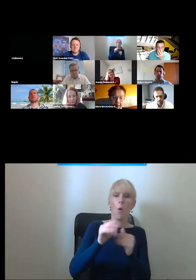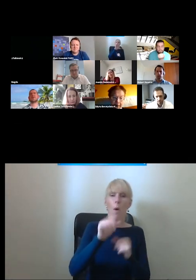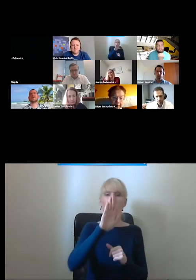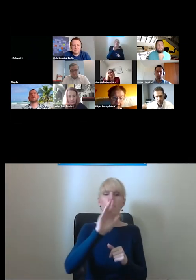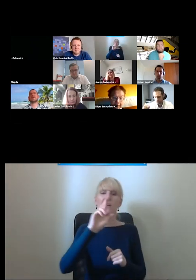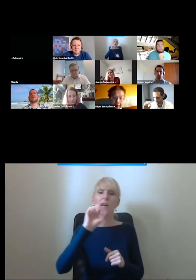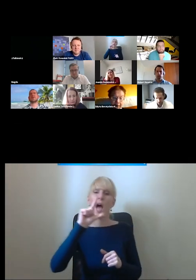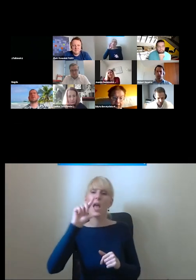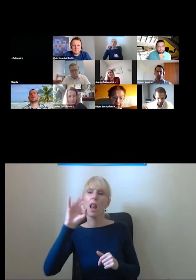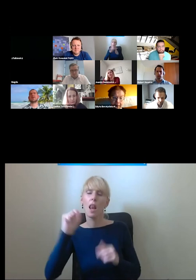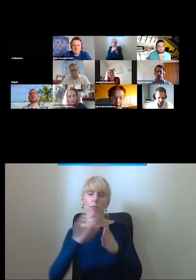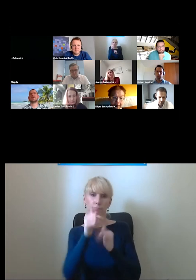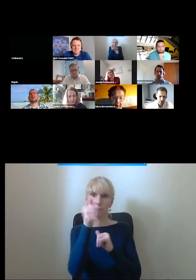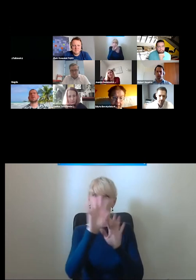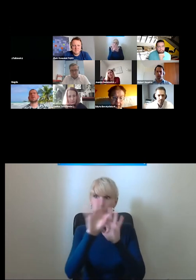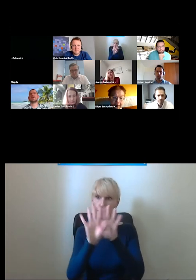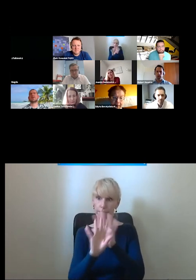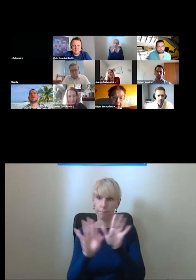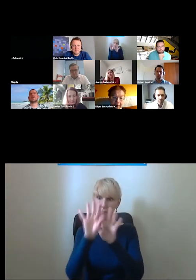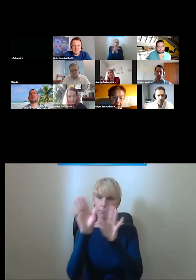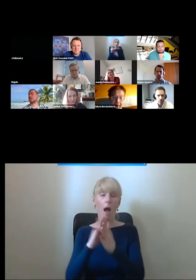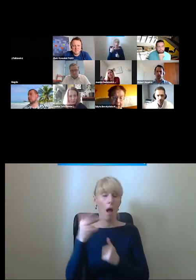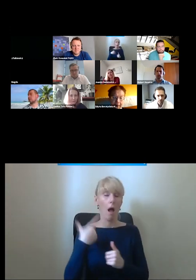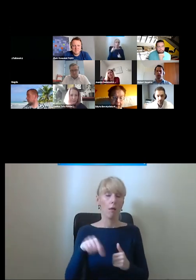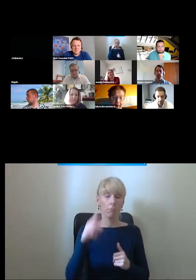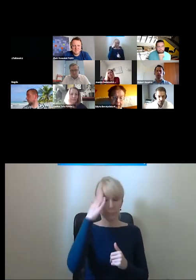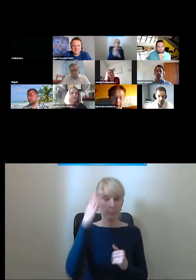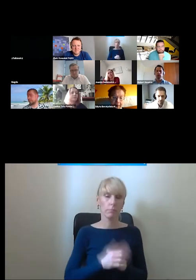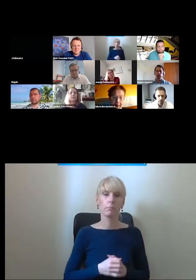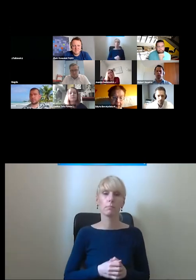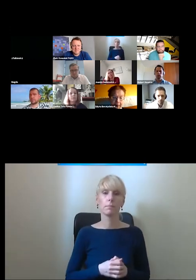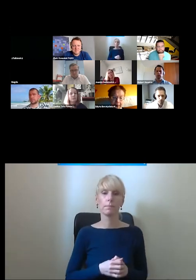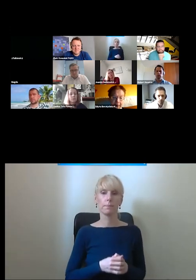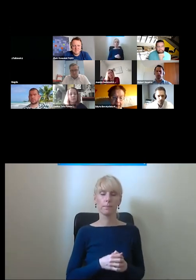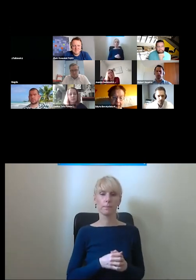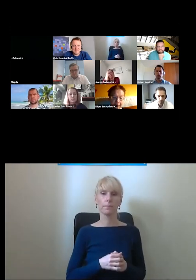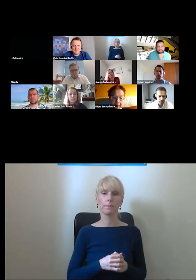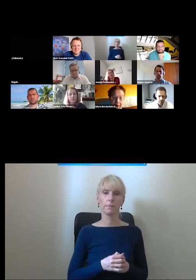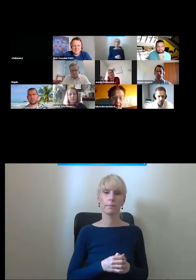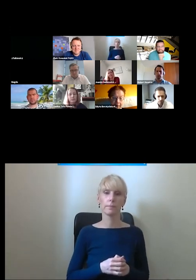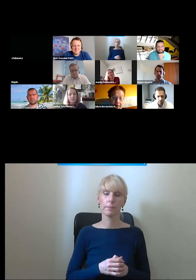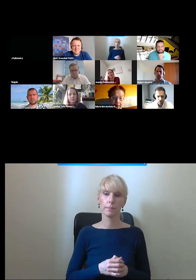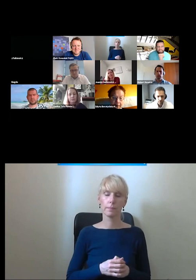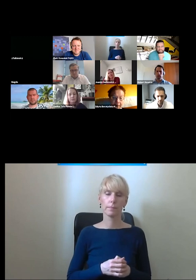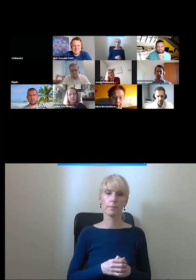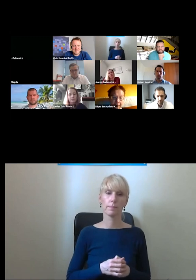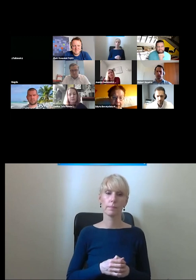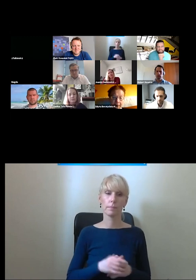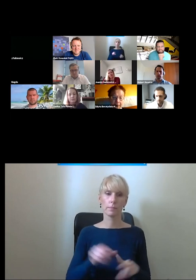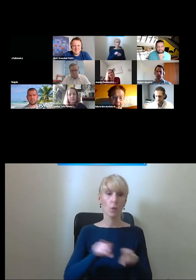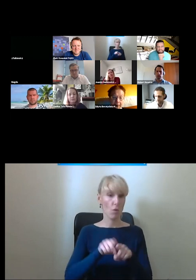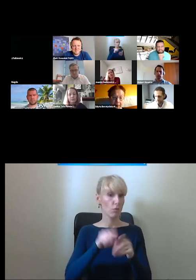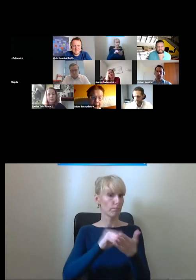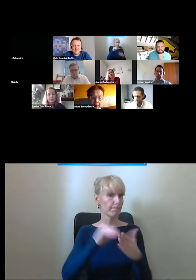palcami więc to też jest oczywiście coś z czym sobie radzimy na porządku dziennym to jest w naszych systemach